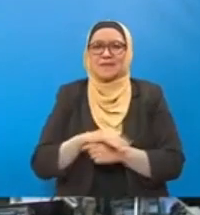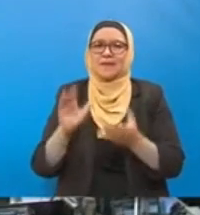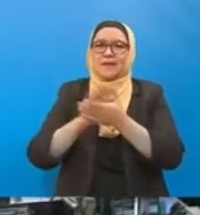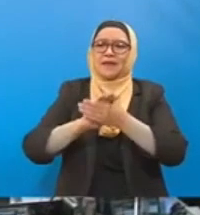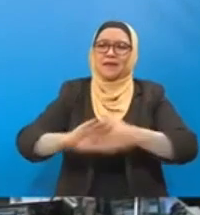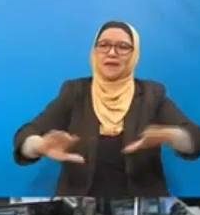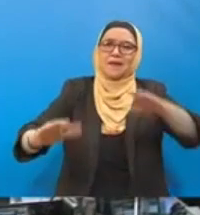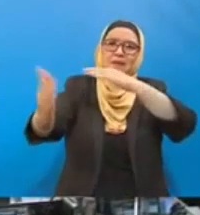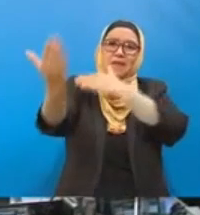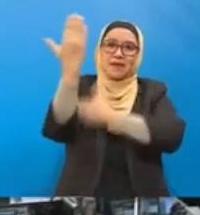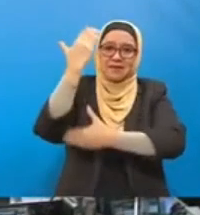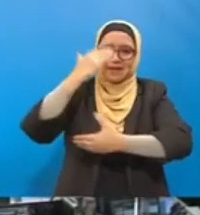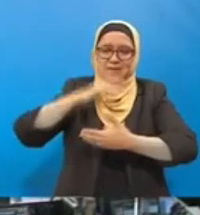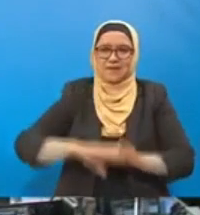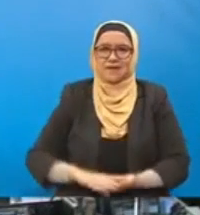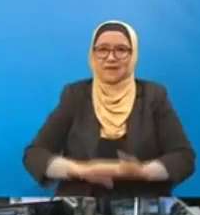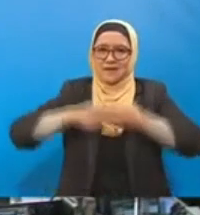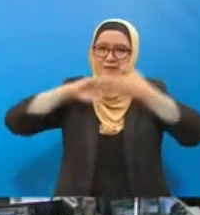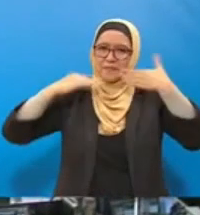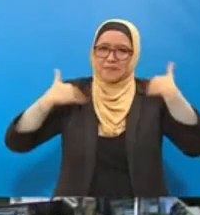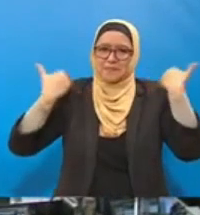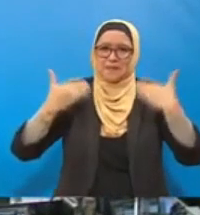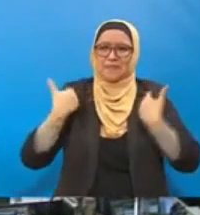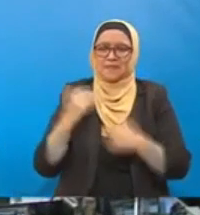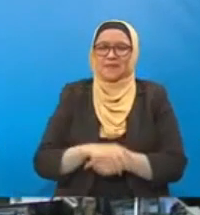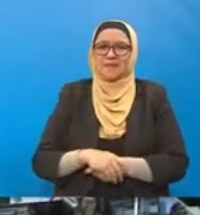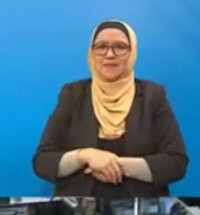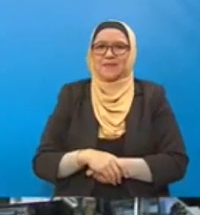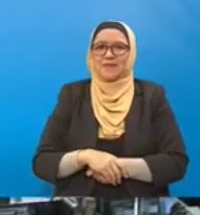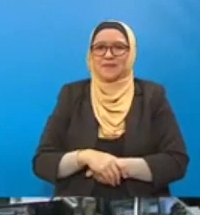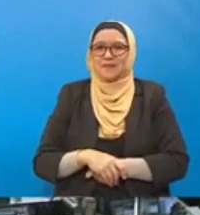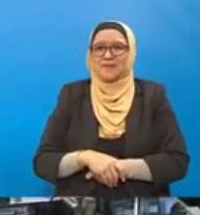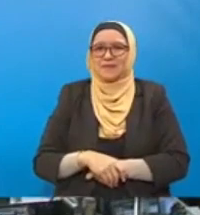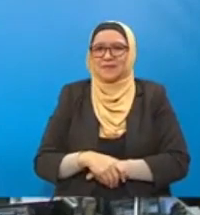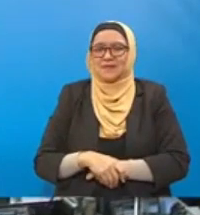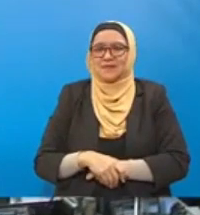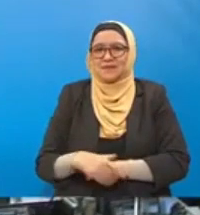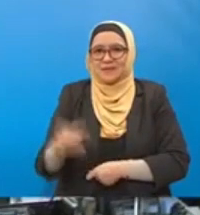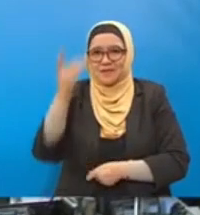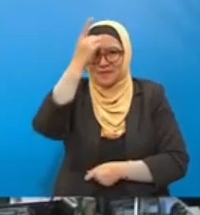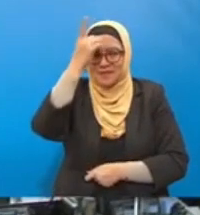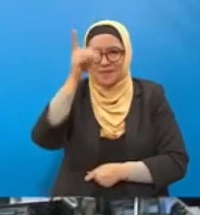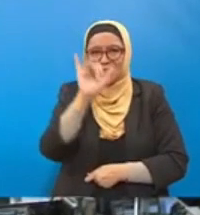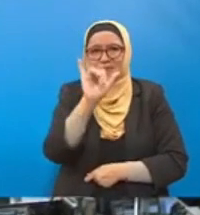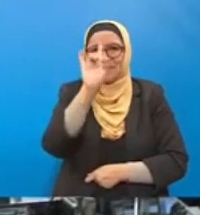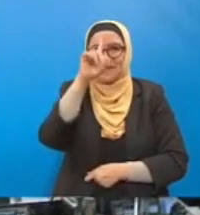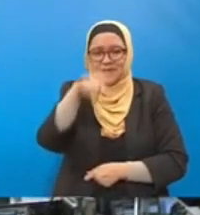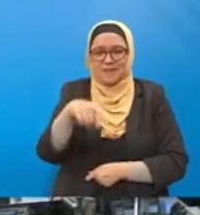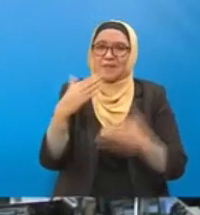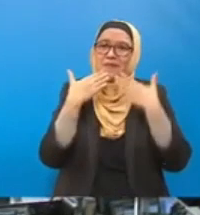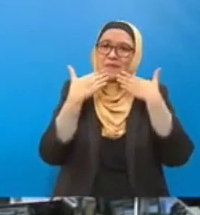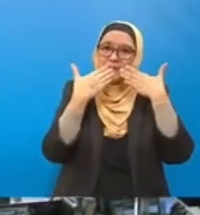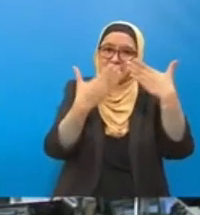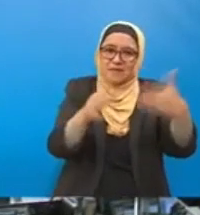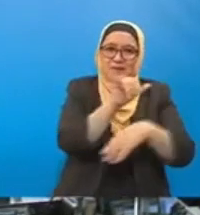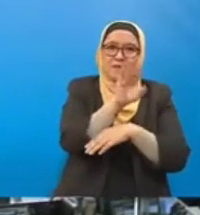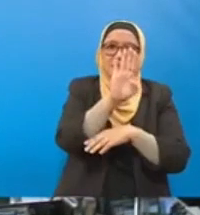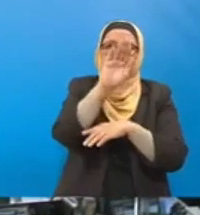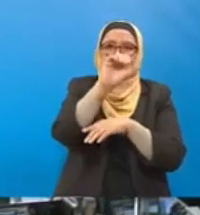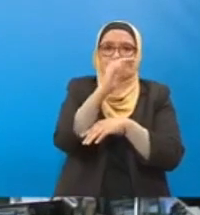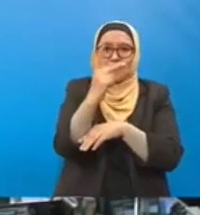salam sejahtera. Tuan Yang dipertua, terima kasih kepada YB Bacok kerana mengemukakan soalan ini.